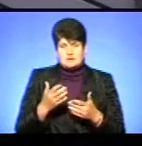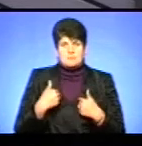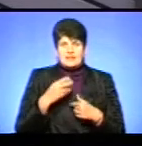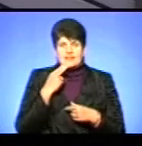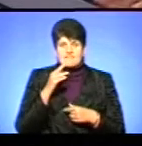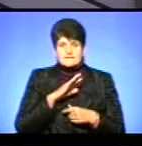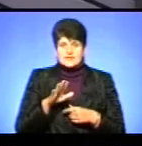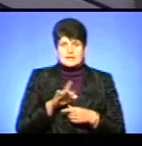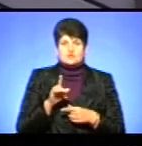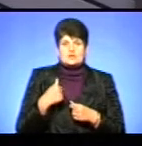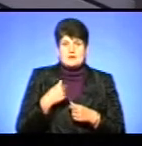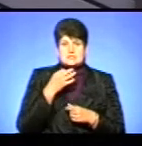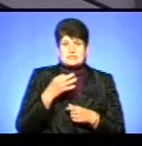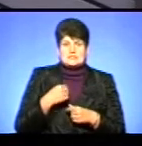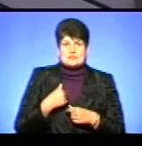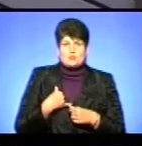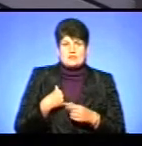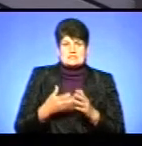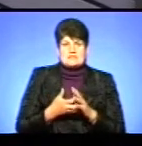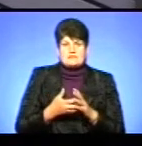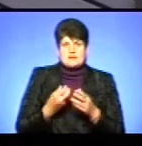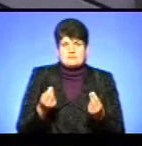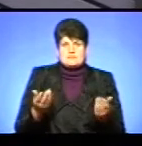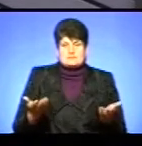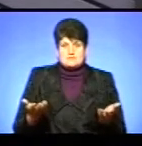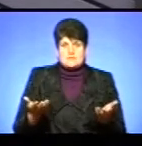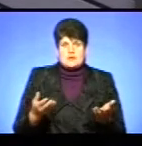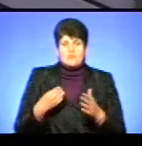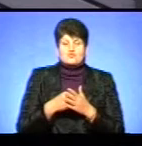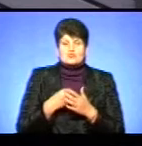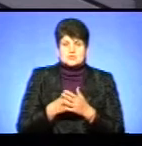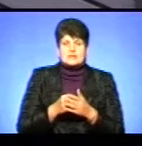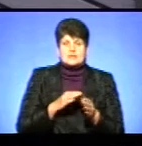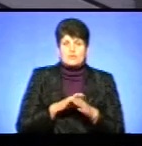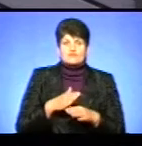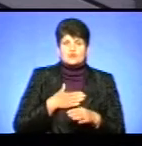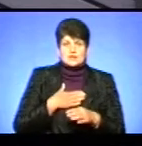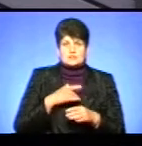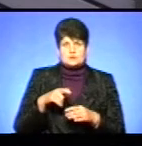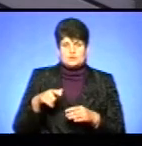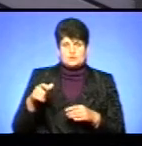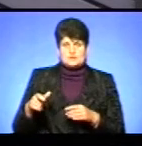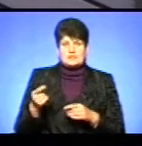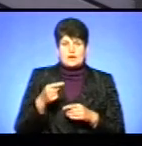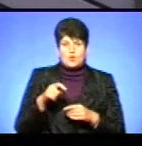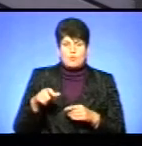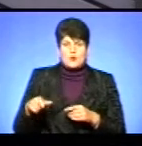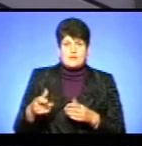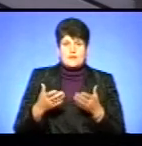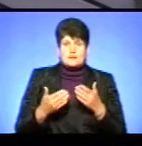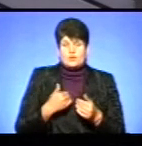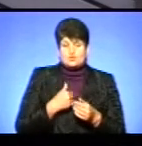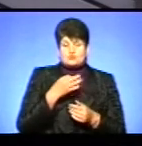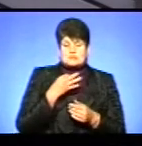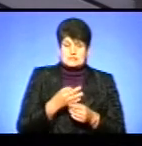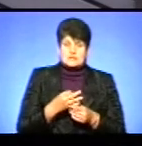винні, що нам сказали, і в нас не хватає бюджету. Адже ж бюджет наповнюють наші містяни, наші тернополяни. Але хочу